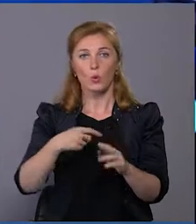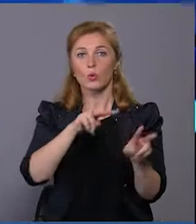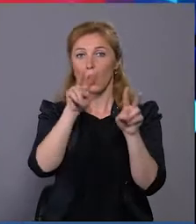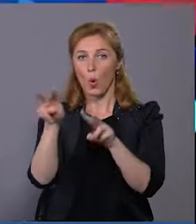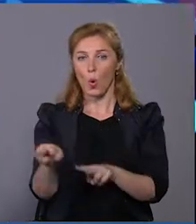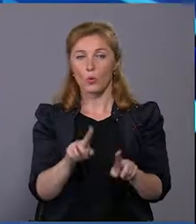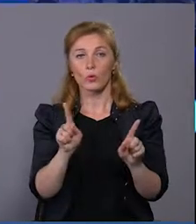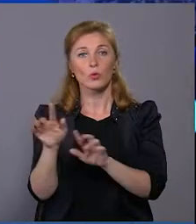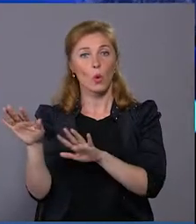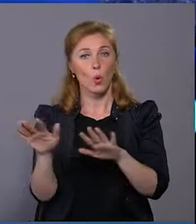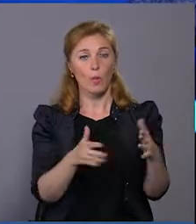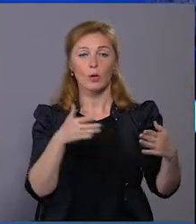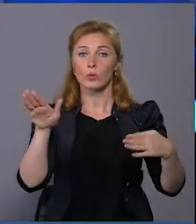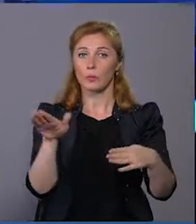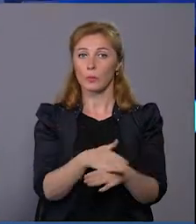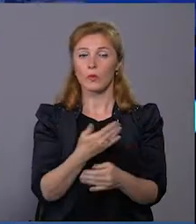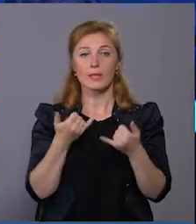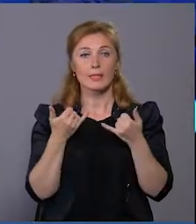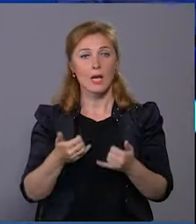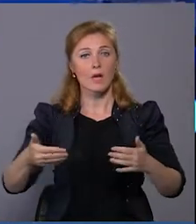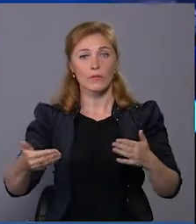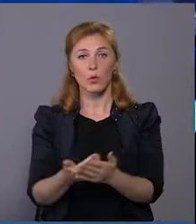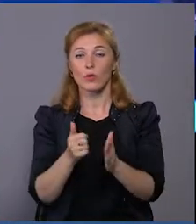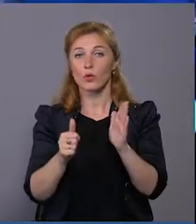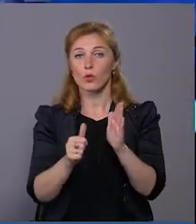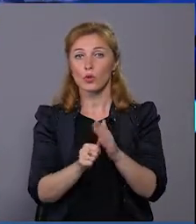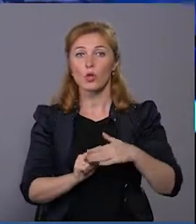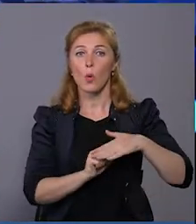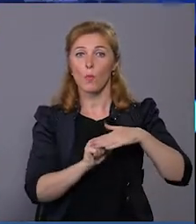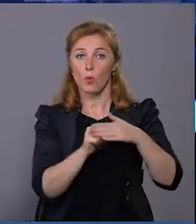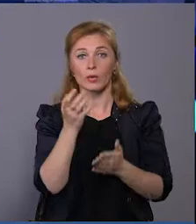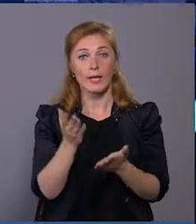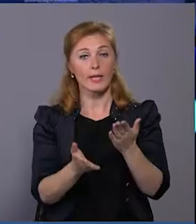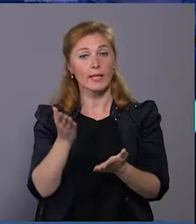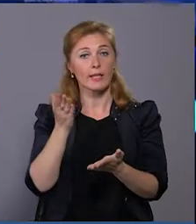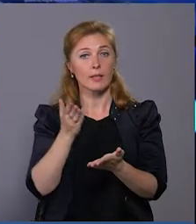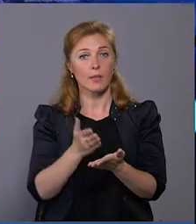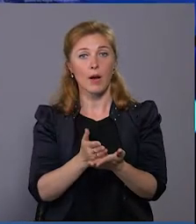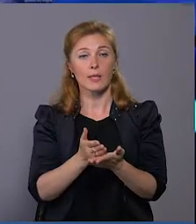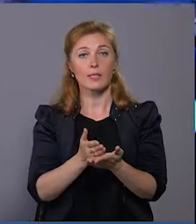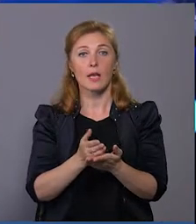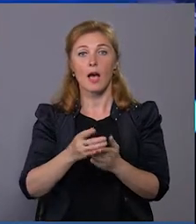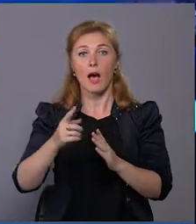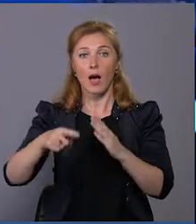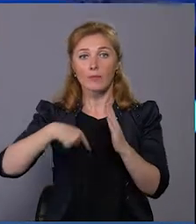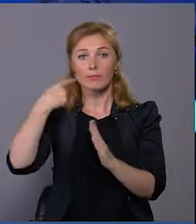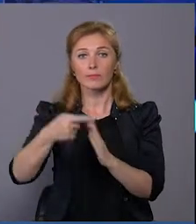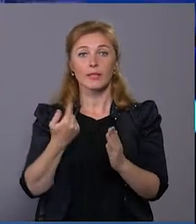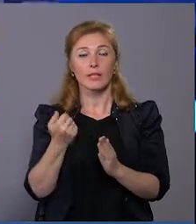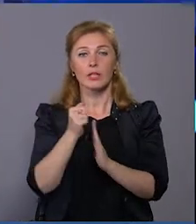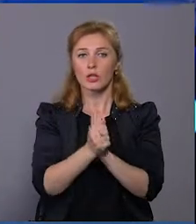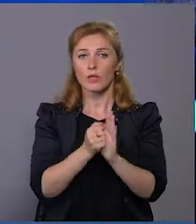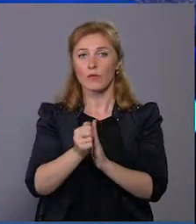імені Чекмана, демонтували. Наразі відновлюють шість опорних фланців, на яких тримався атракціон. Їх шліфують та